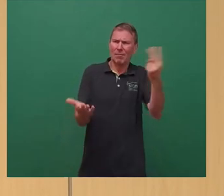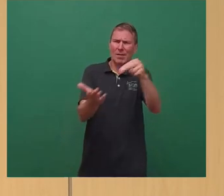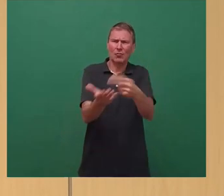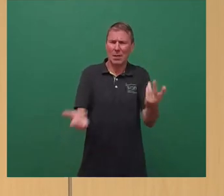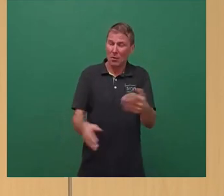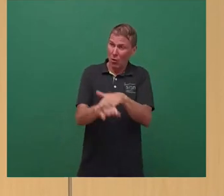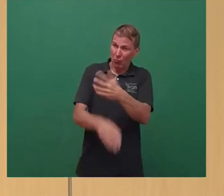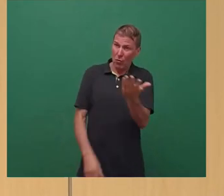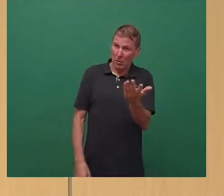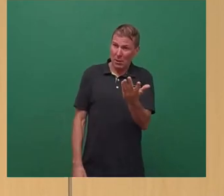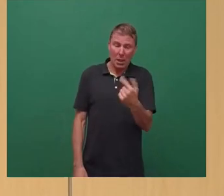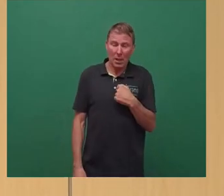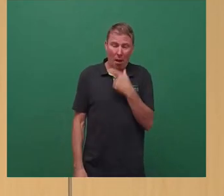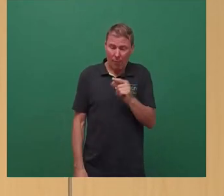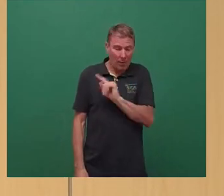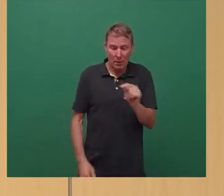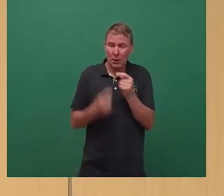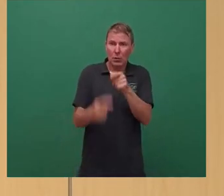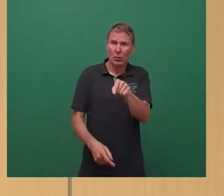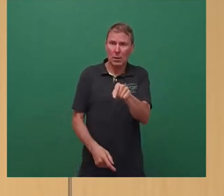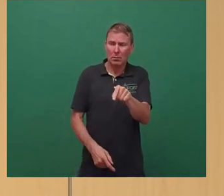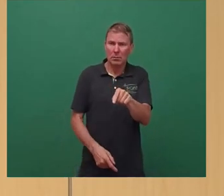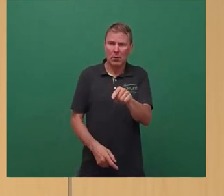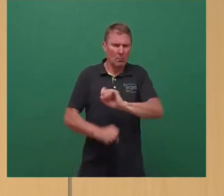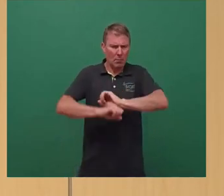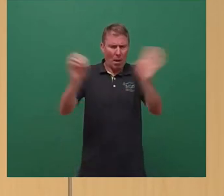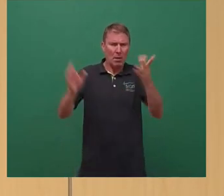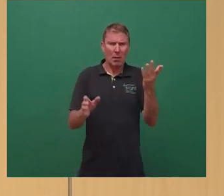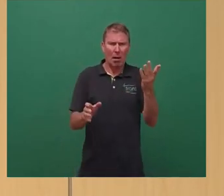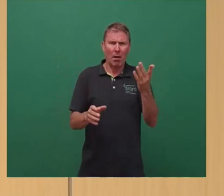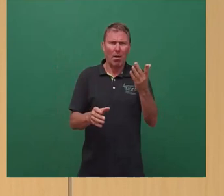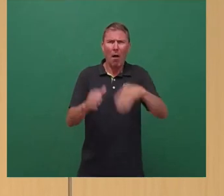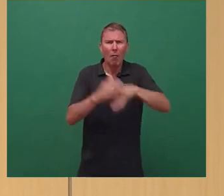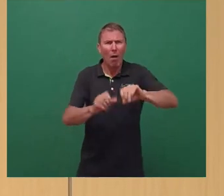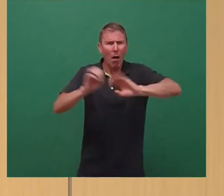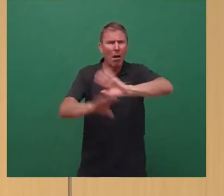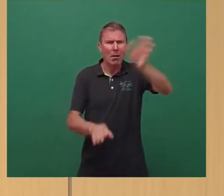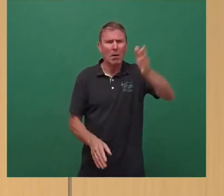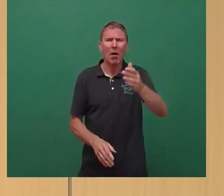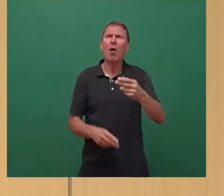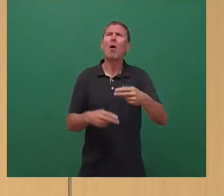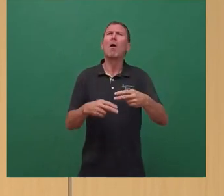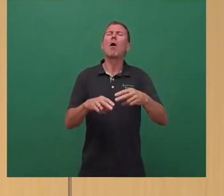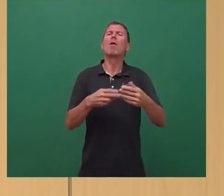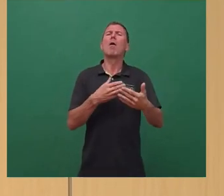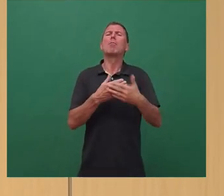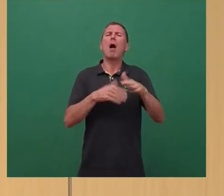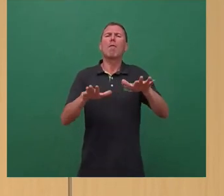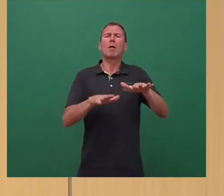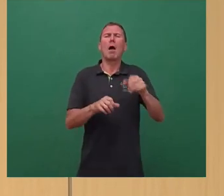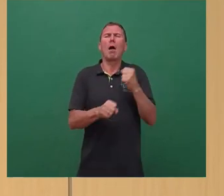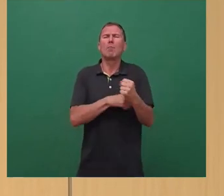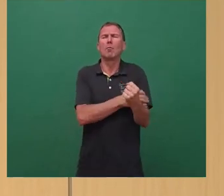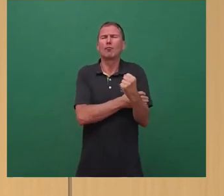ich mag mich damit auch gar nicht auseinandersetzen. Es ist doch völlig klar, es ist doch völlig klar, dass der ÖPNV gestärkt werden muss. Da sind wir uns doch, glaube ich, alle